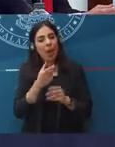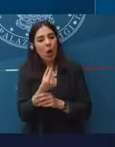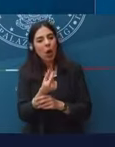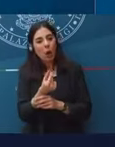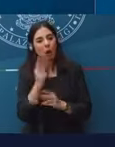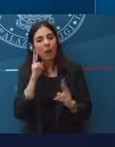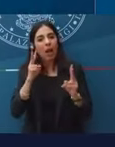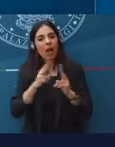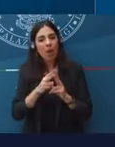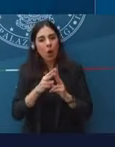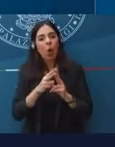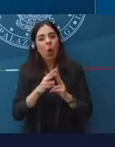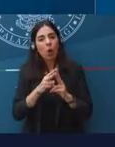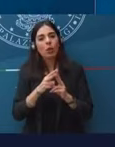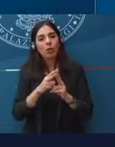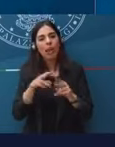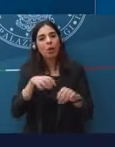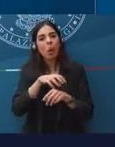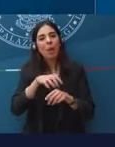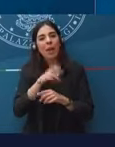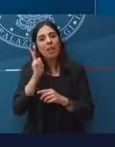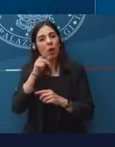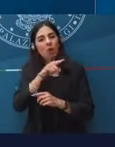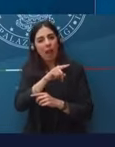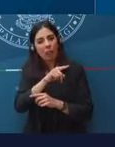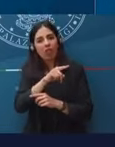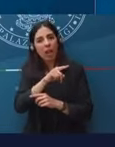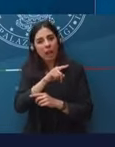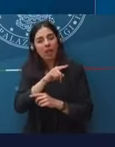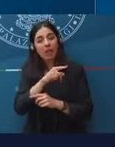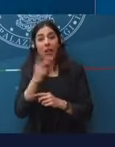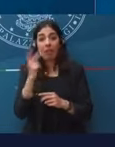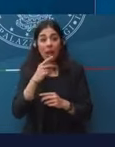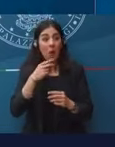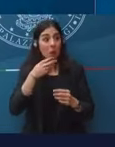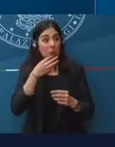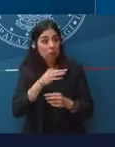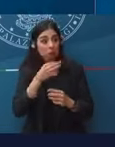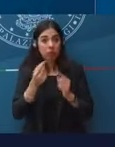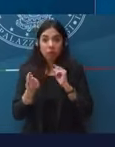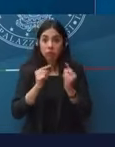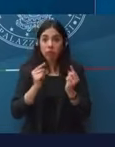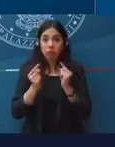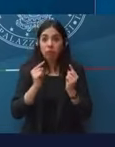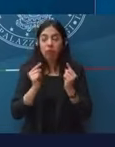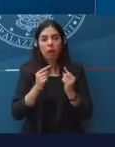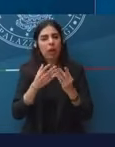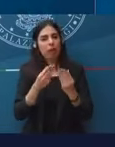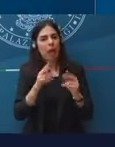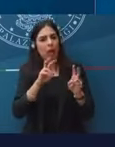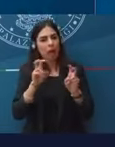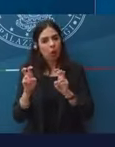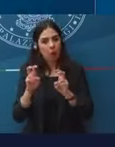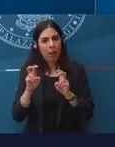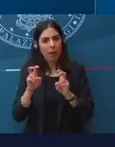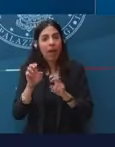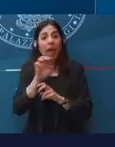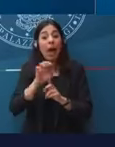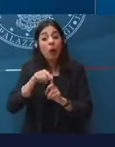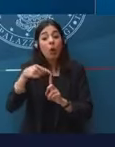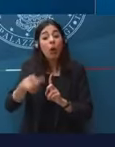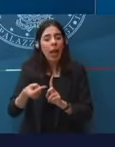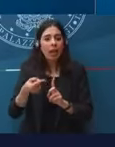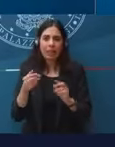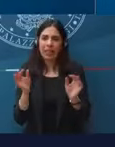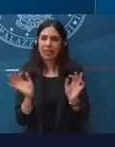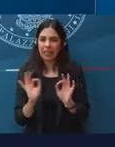il Ministro Lemaire. In realtà abbiamo parlato di molti temi. Non abbiamo parlato di Euronext. Abbiamo parlato soprattutto di